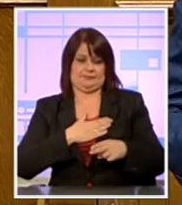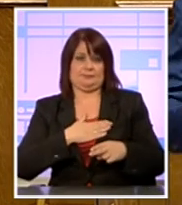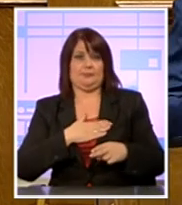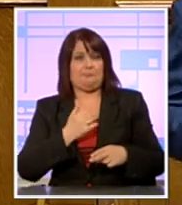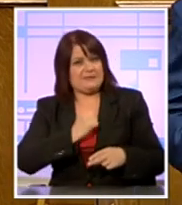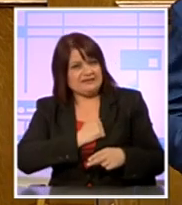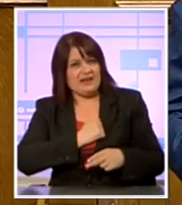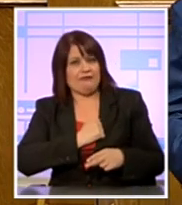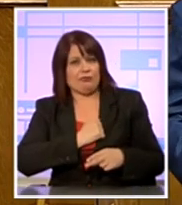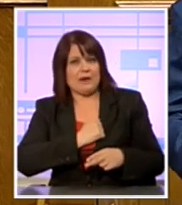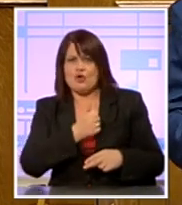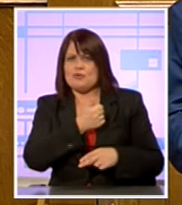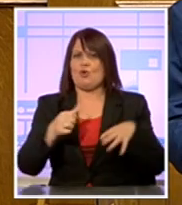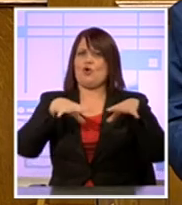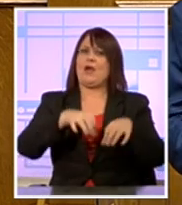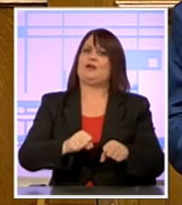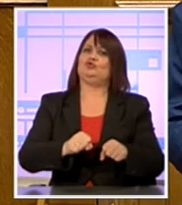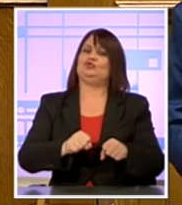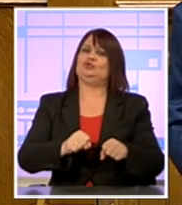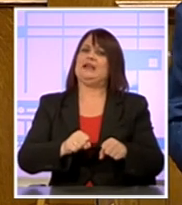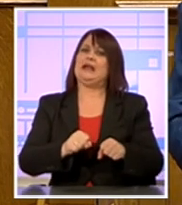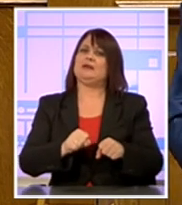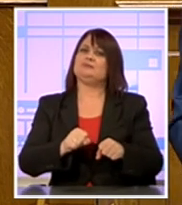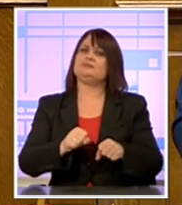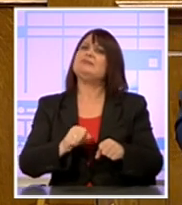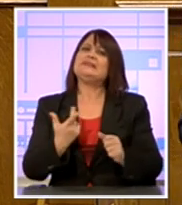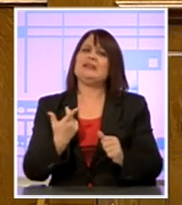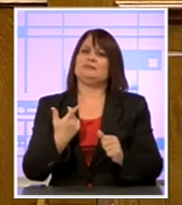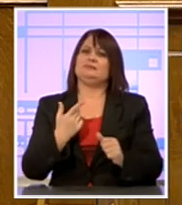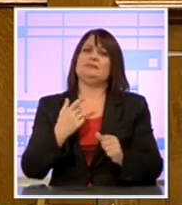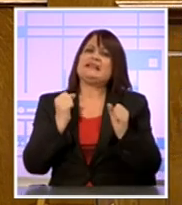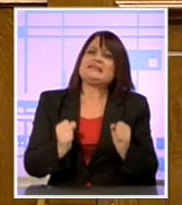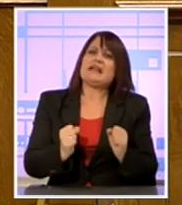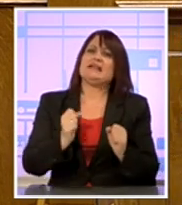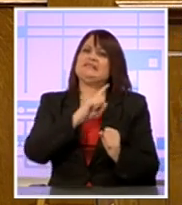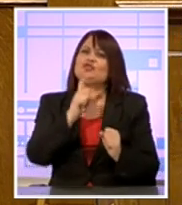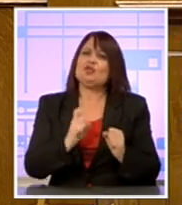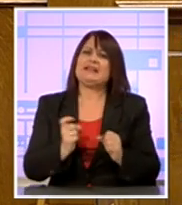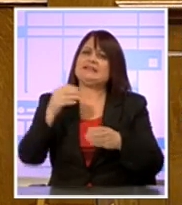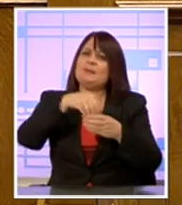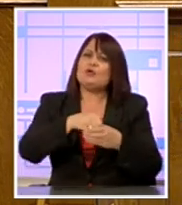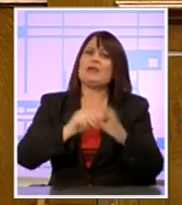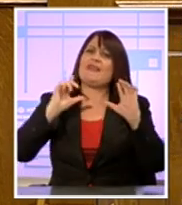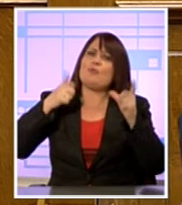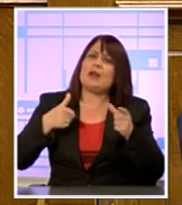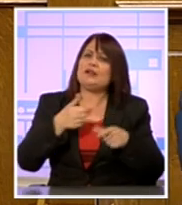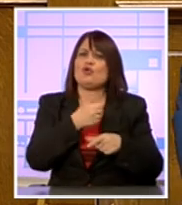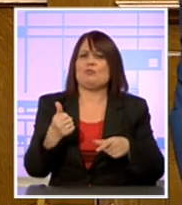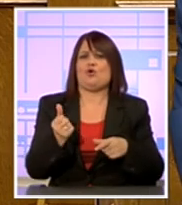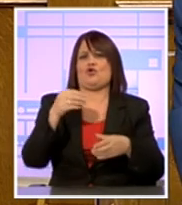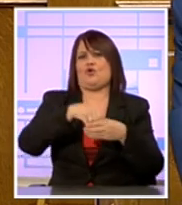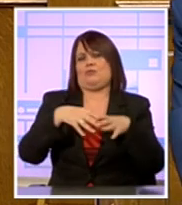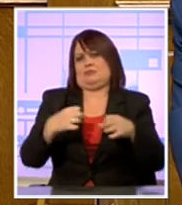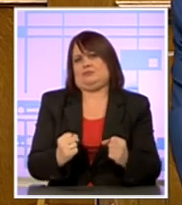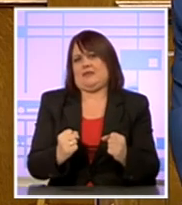πέρα από την εξουσία υπάρχει η αξία, η στάση ζωής, η ανθρωπιά, η συμμετοχή και η δημοκρατία. Τότε θα έχω